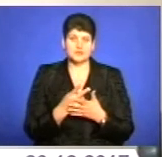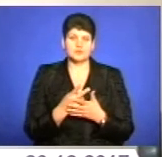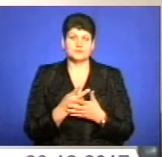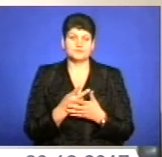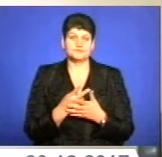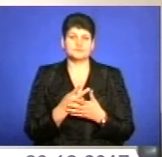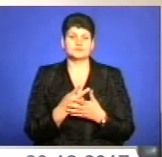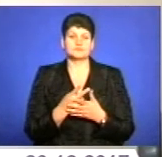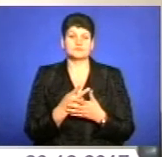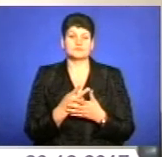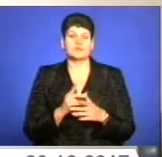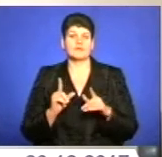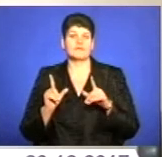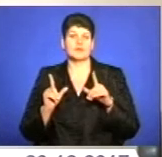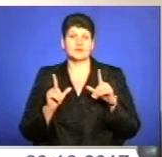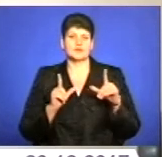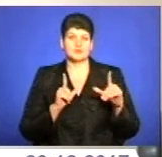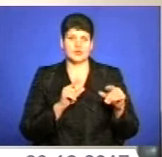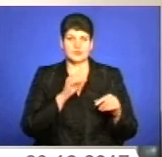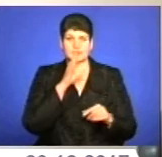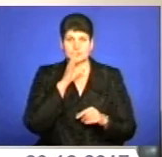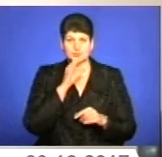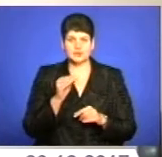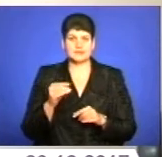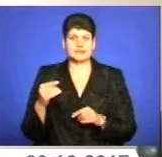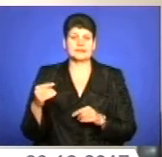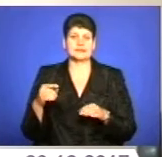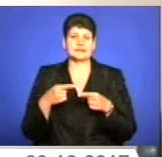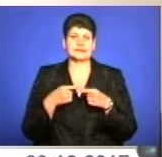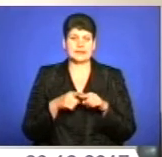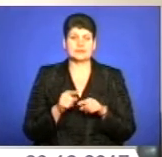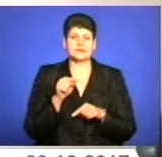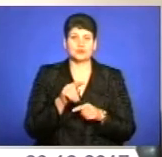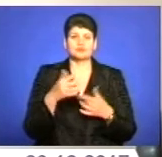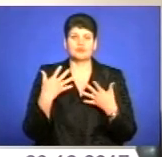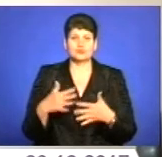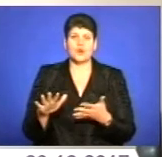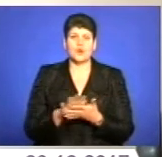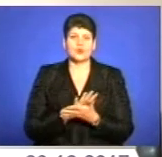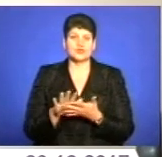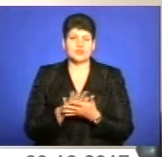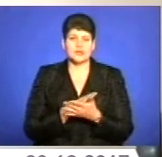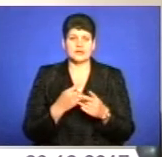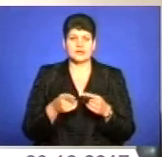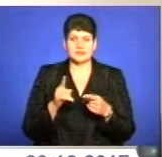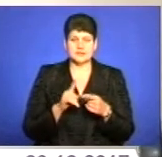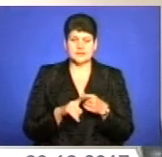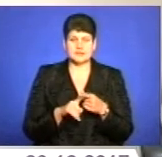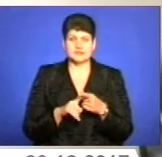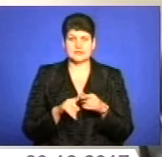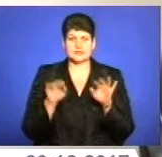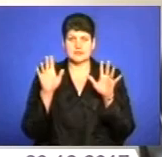виїжджають на маршрути техніка для того, щоб розчищати цей покрив сніжний